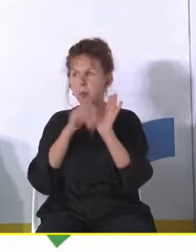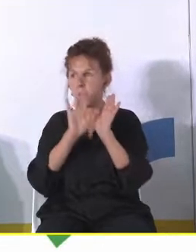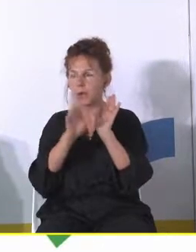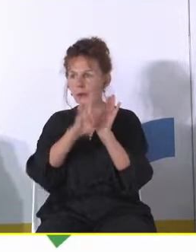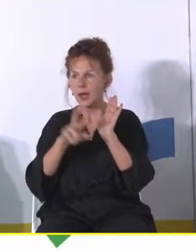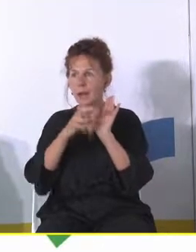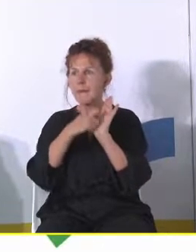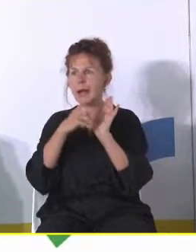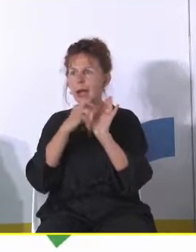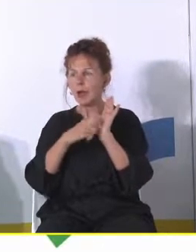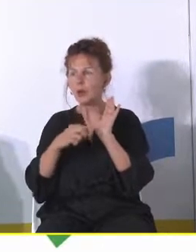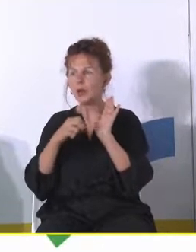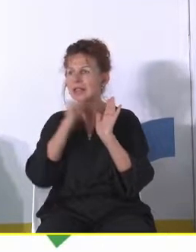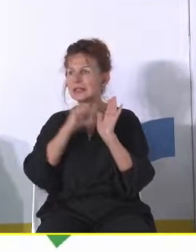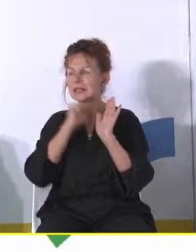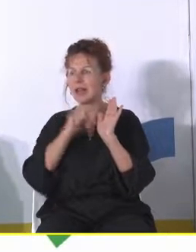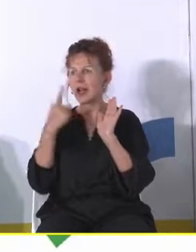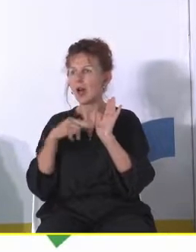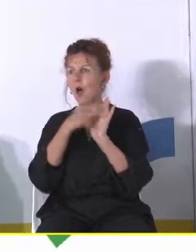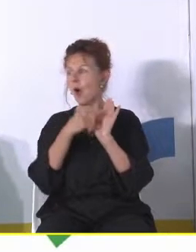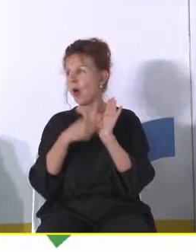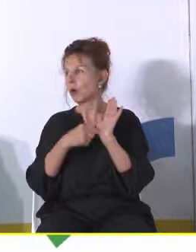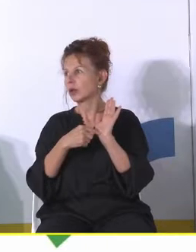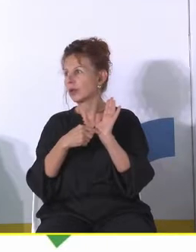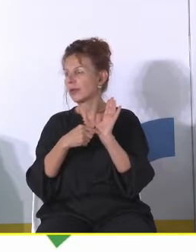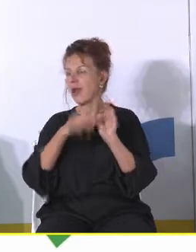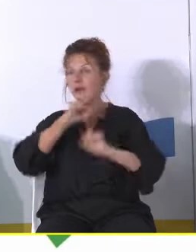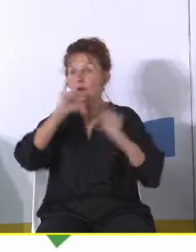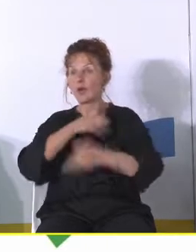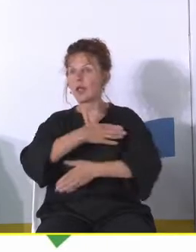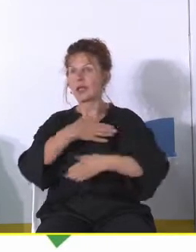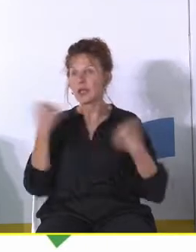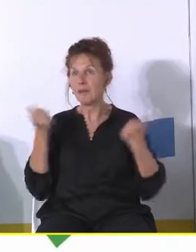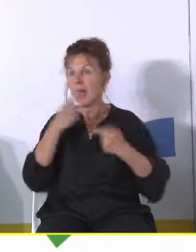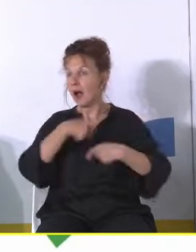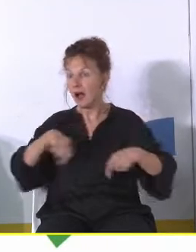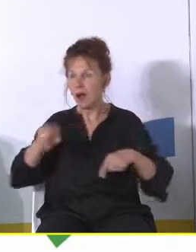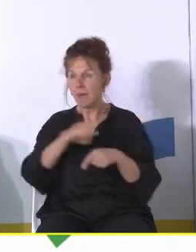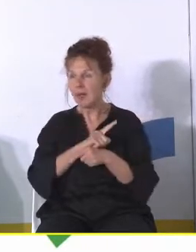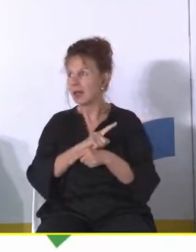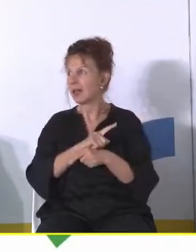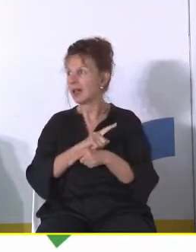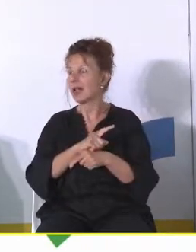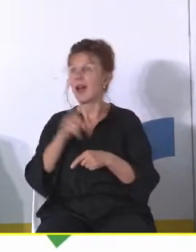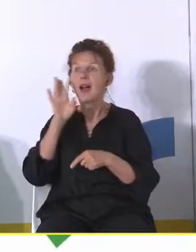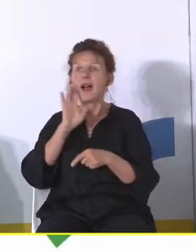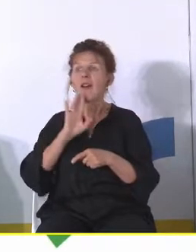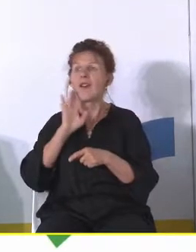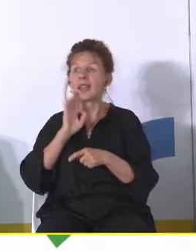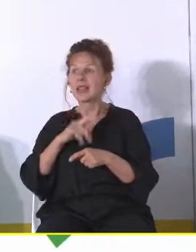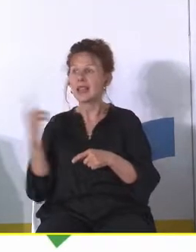rodziny brakuje mi seniorów w ogóle ich nie ma a my wy państwo też myślę że jak dożyjecie